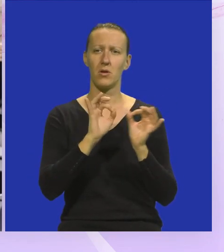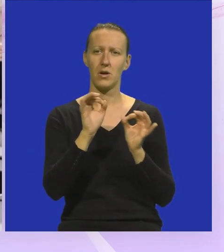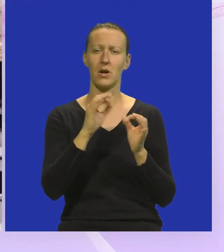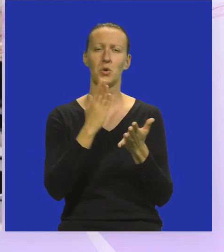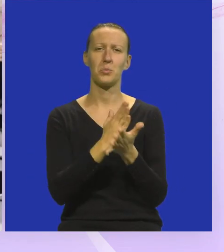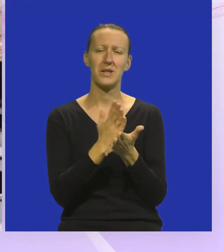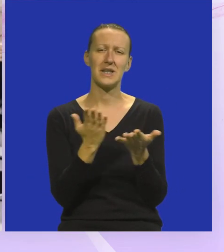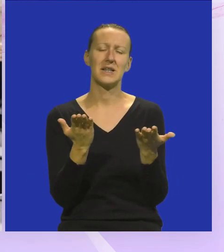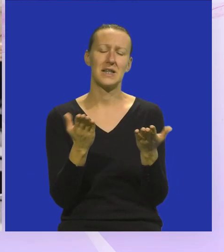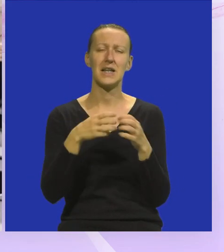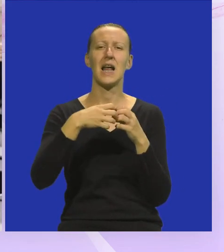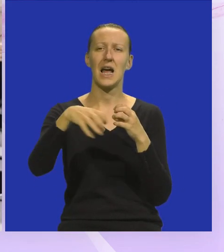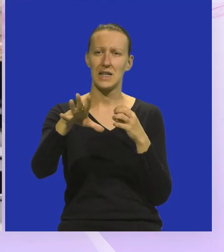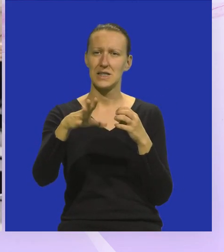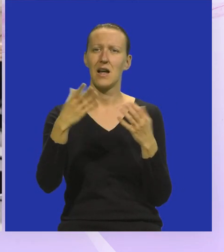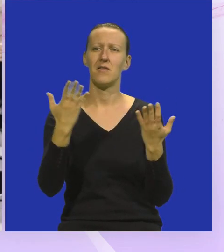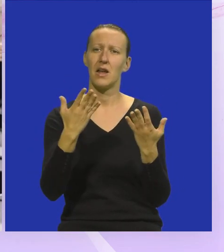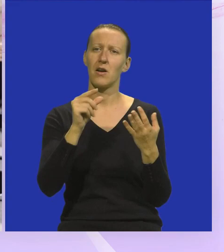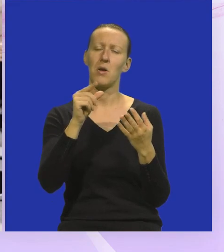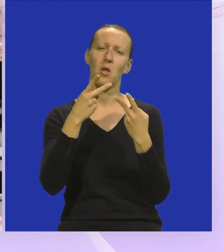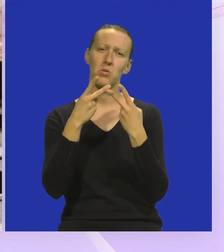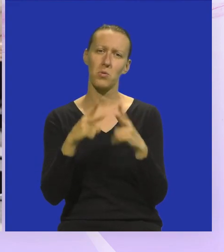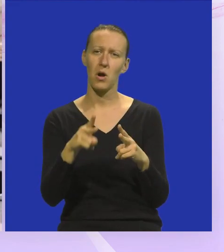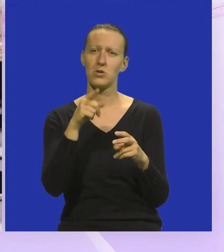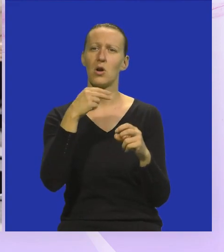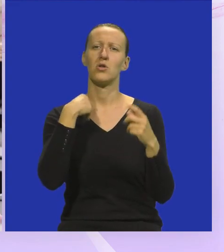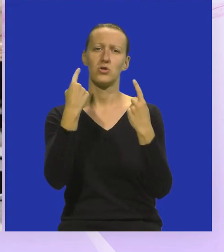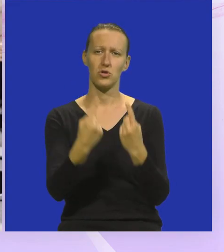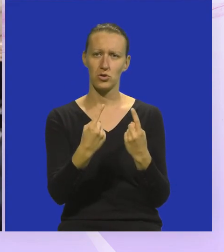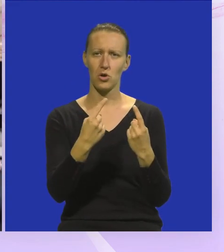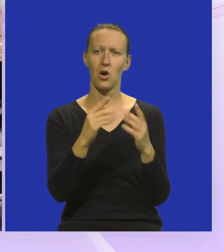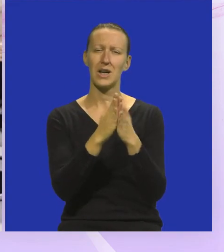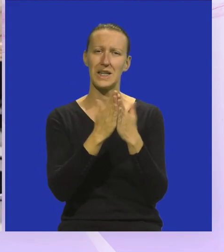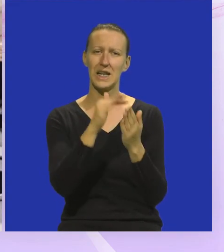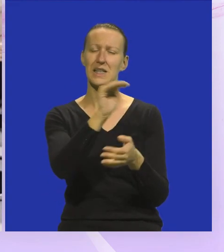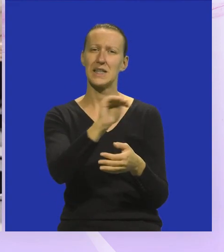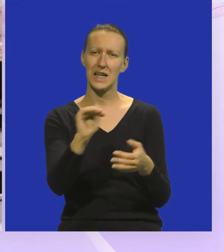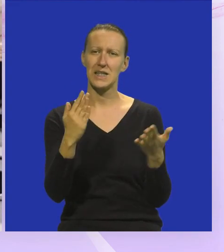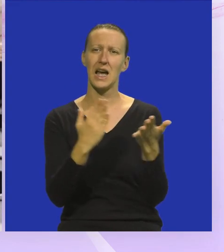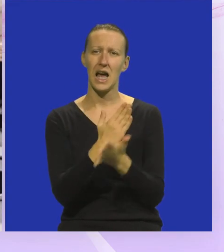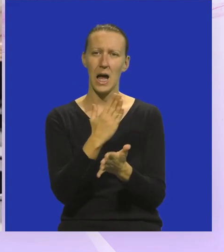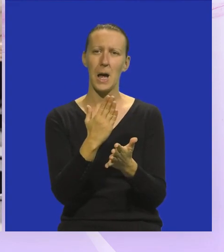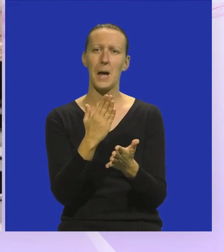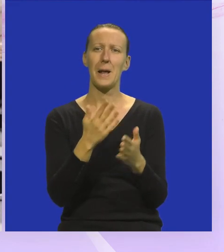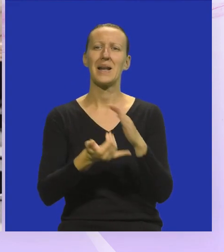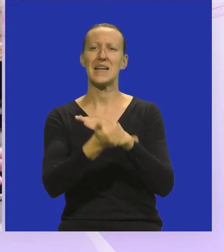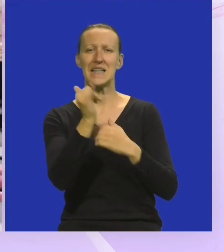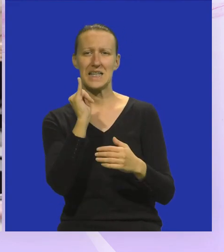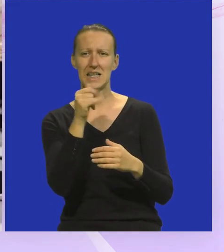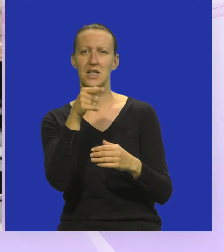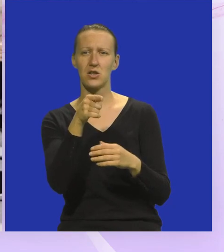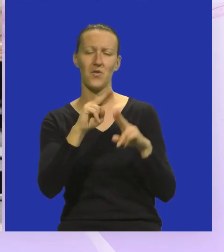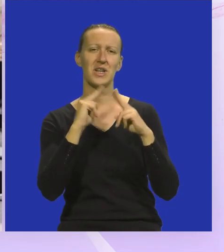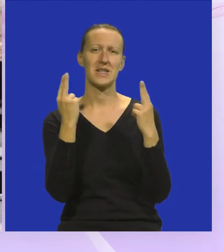se u biti nastavlja na neki neobičaj način. Znači, ostaću u domeni slikovnica i sa djecom, ali izaći ću iz